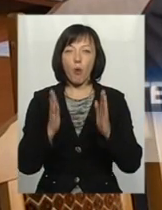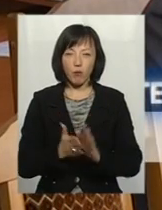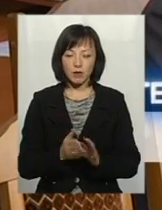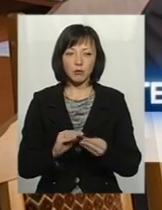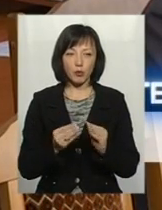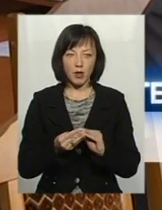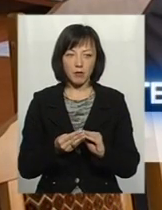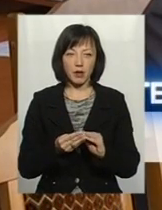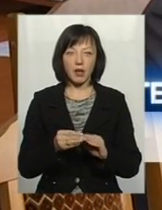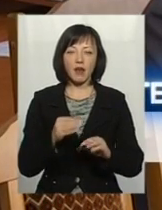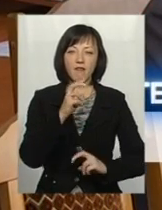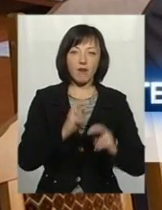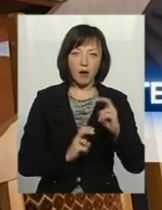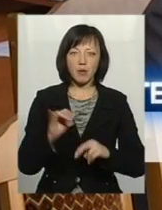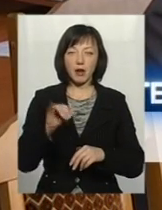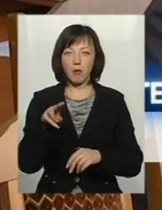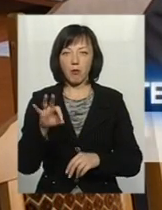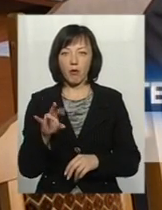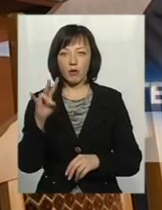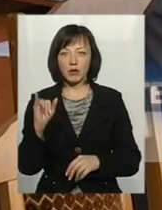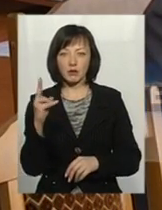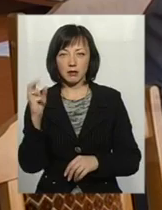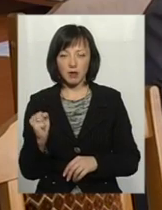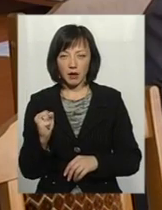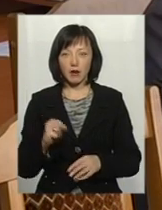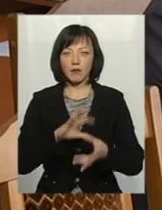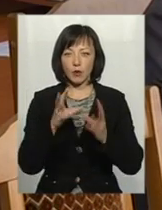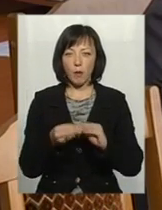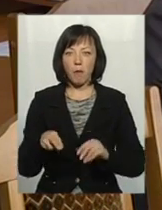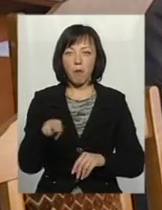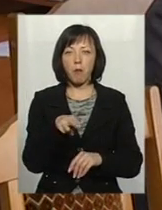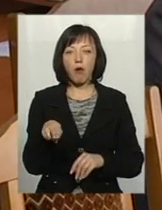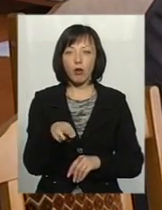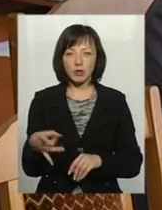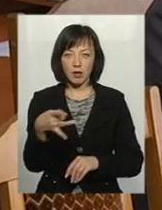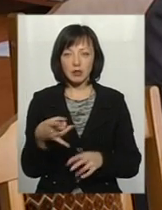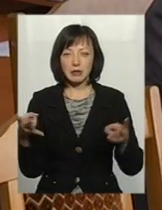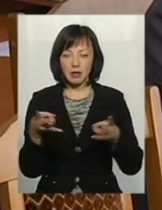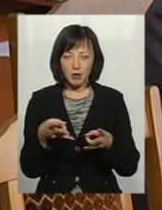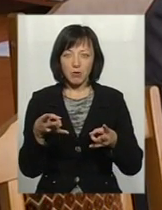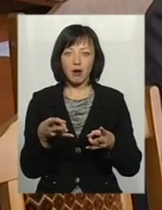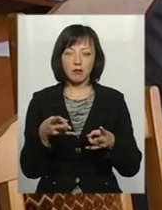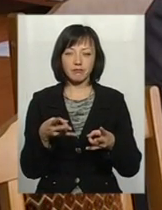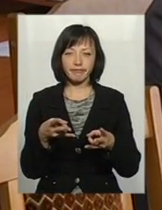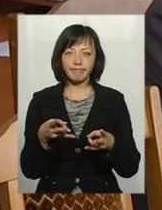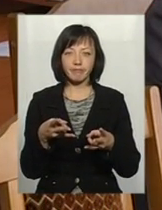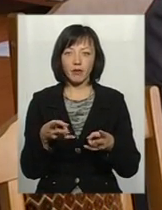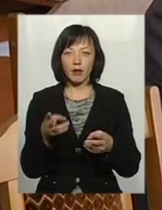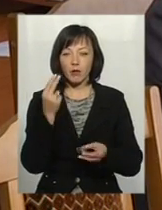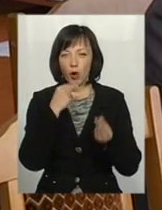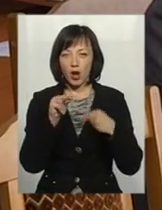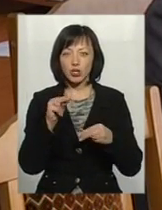в цілому і фабрикі, в цілому так само і Панінківській громади, і в цілому так само в Полонському районі. Треба доопрацювати очисні споруди як Полонського